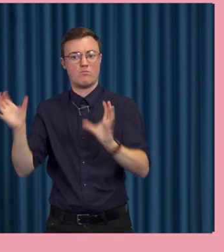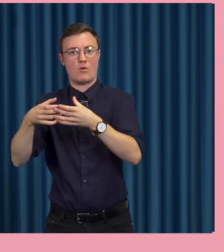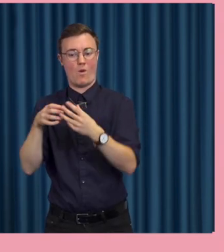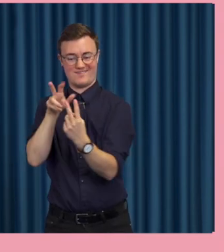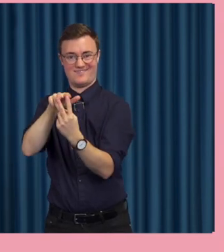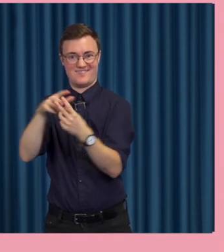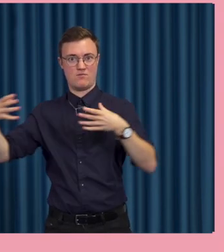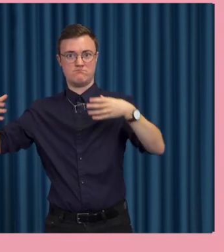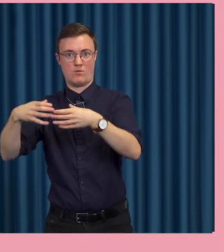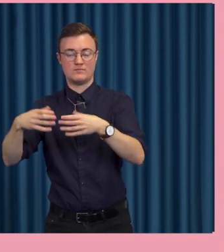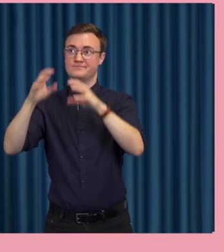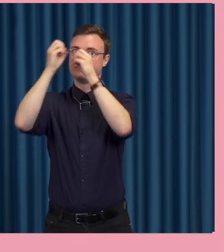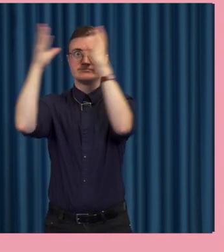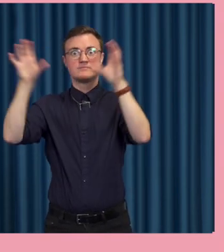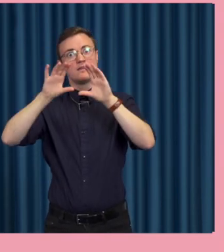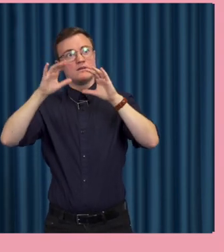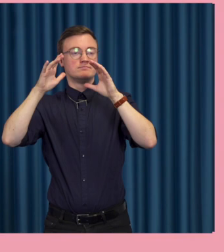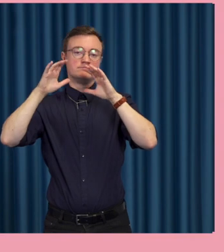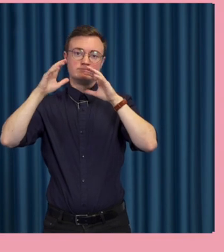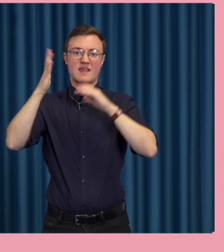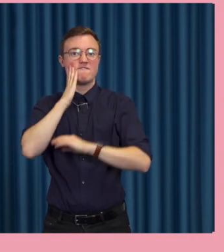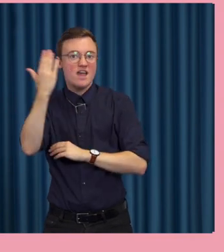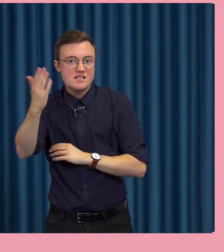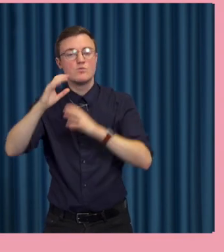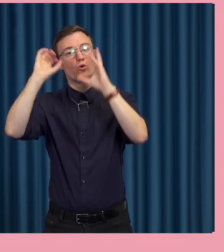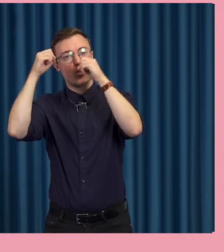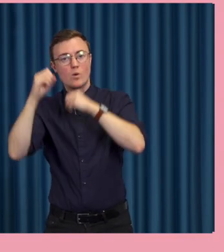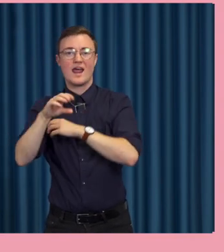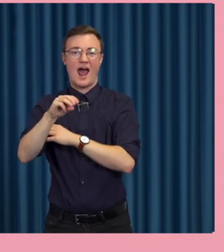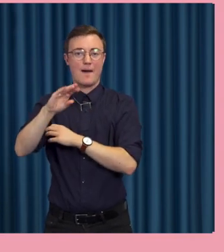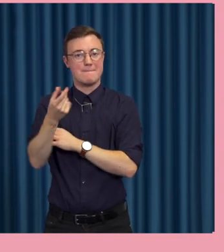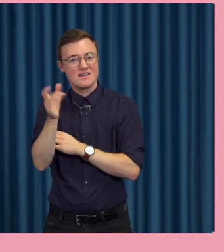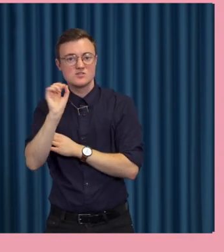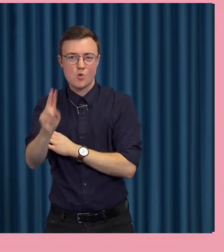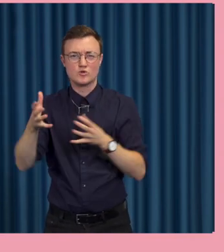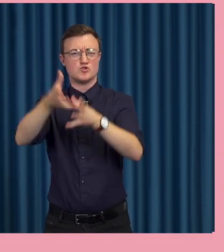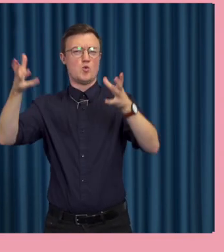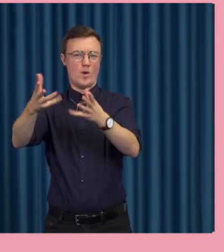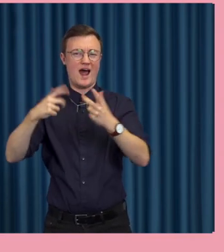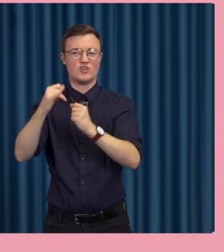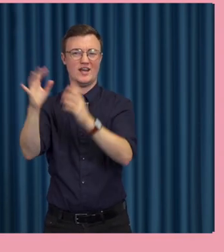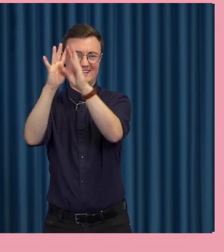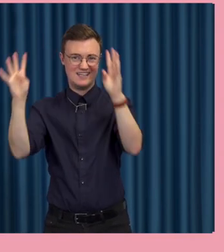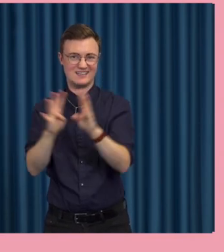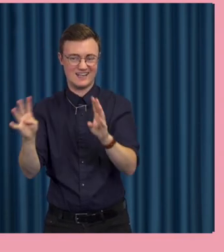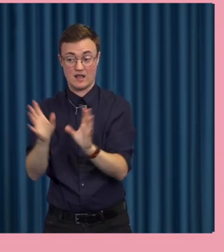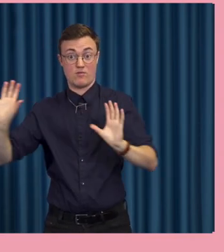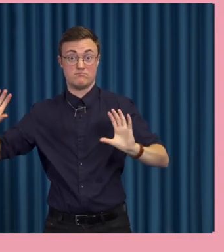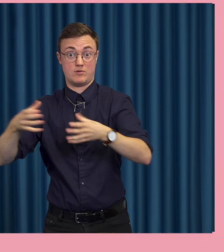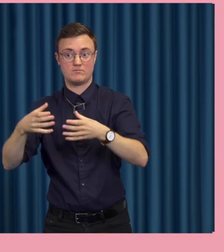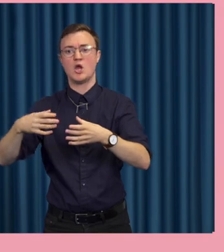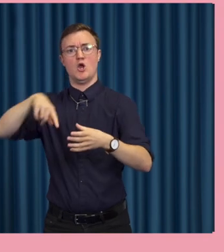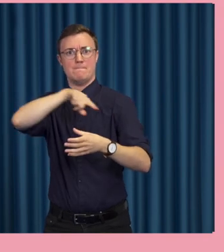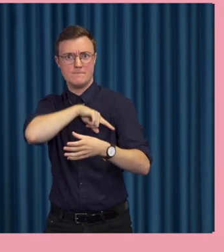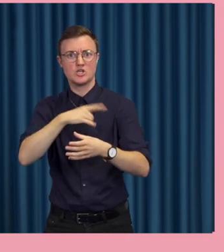vill säga att, tänker Facebook, Google och andra storskaliga aktörer, även Amazon, hur de som handelsaktörer jobbar, så är det ju så att det är väldigt